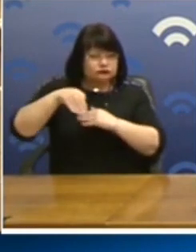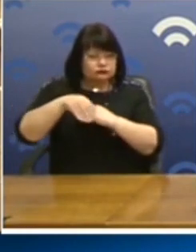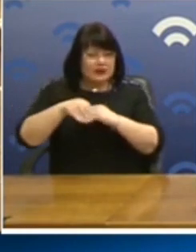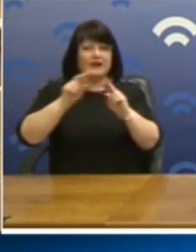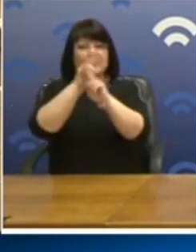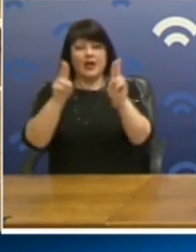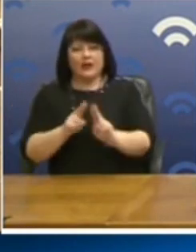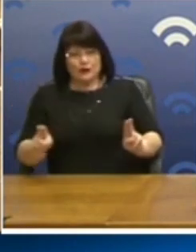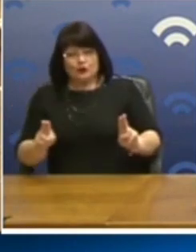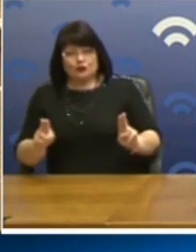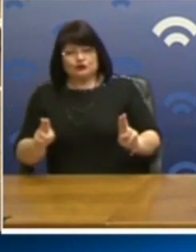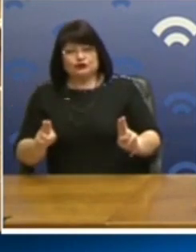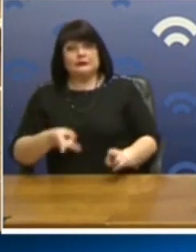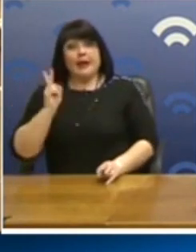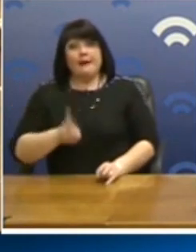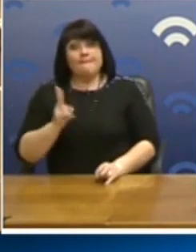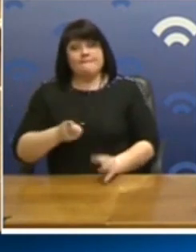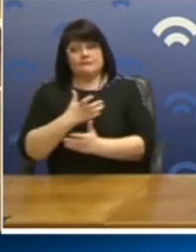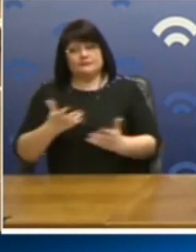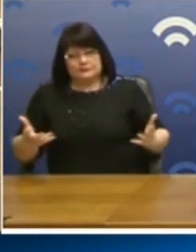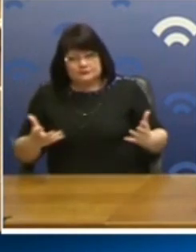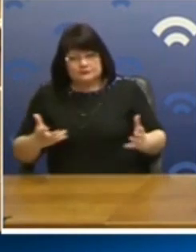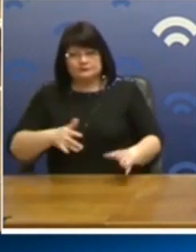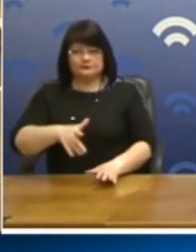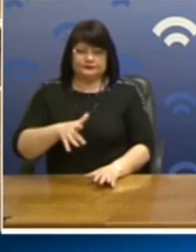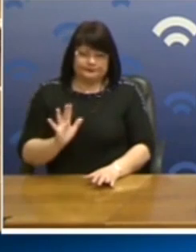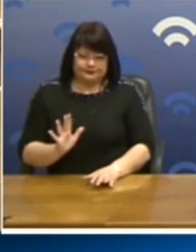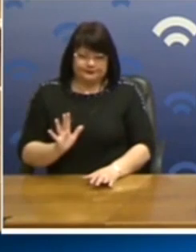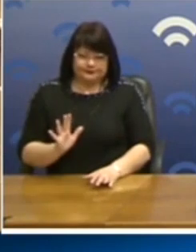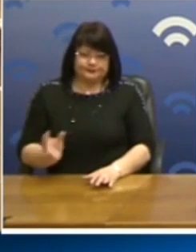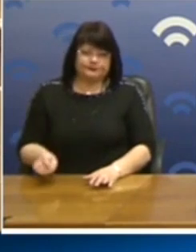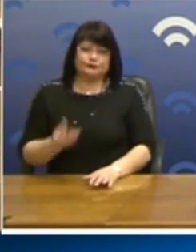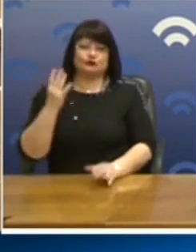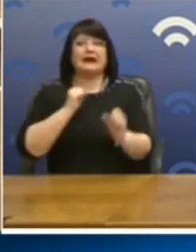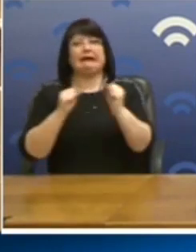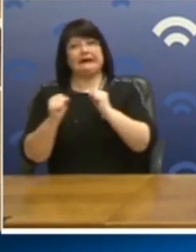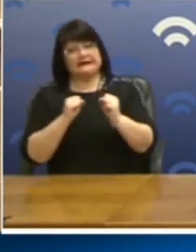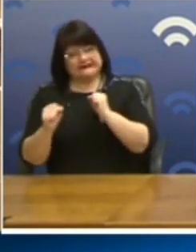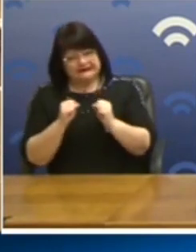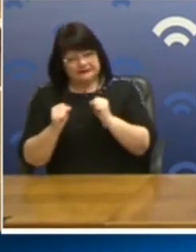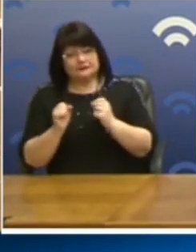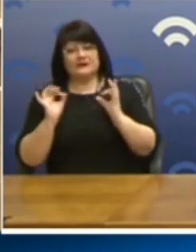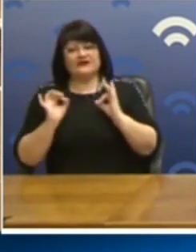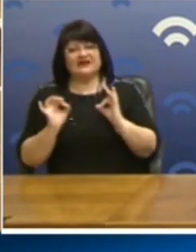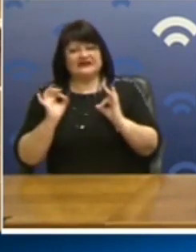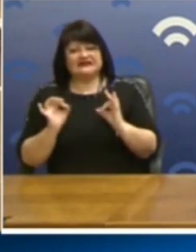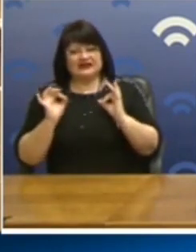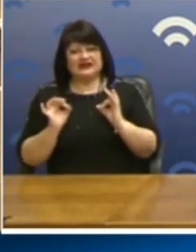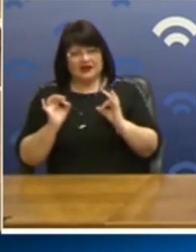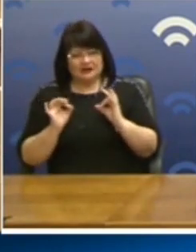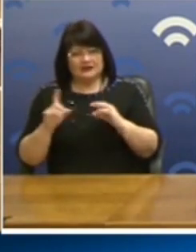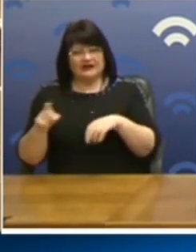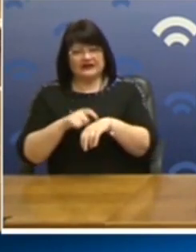μεγαλώνοντας τον κίνδυνο εκδήλωσης μιας νέας κρίσης. Φυσικά, η πανδημία που